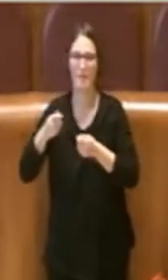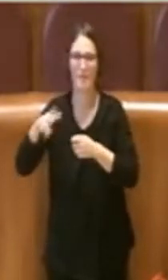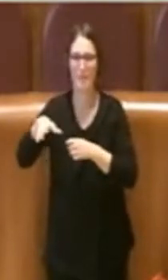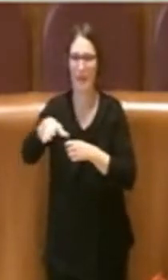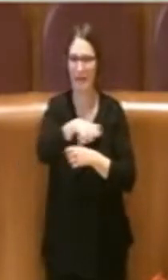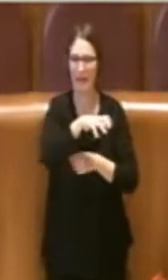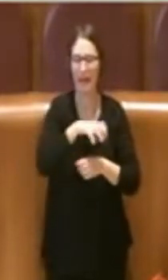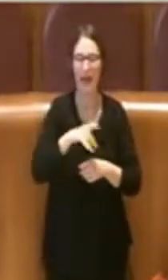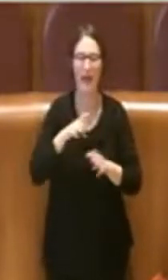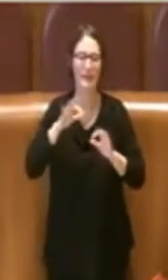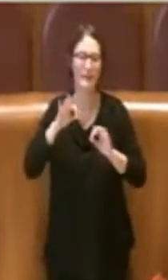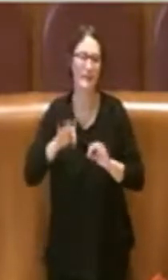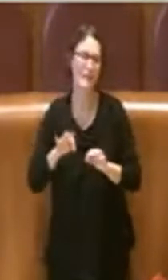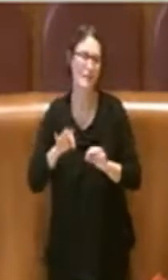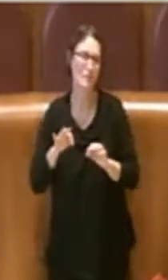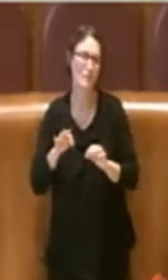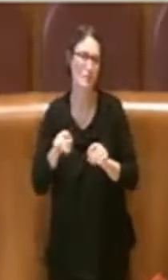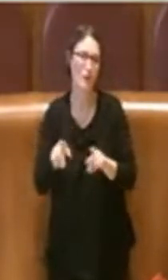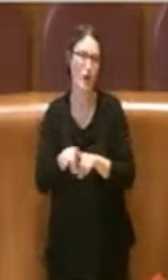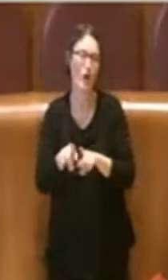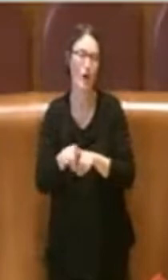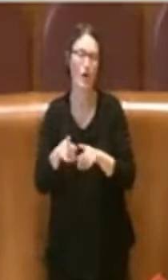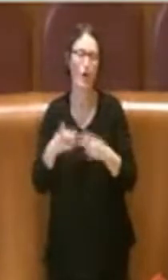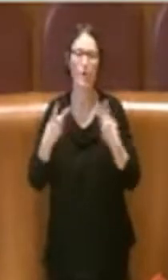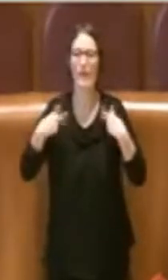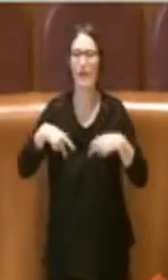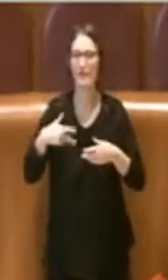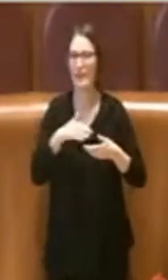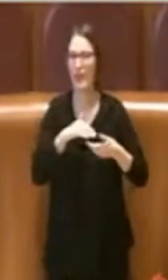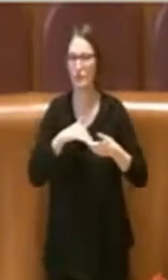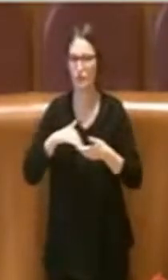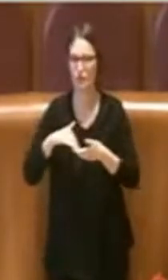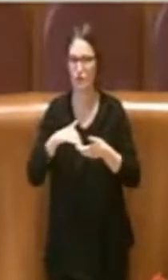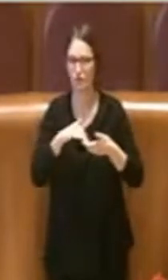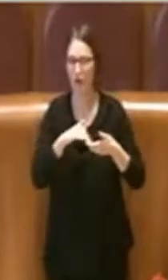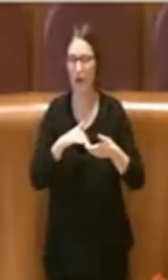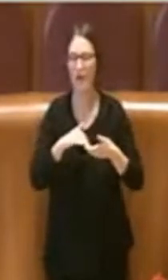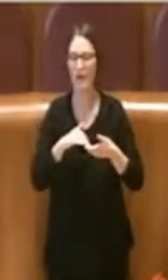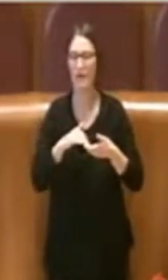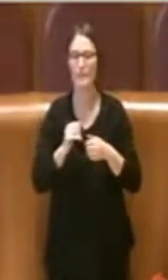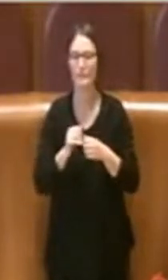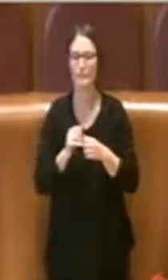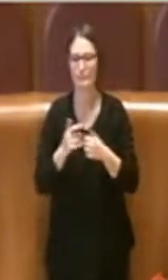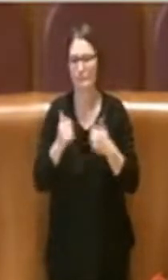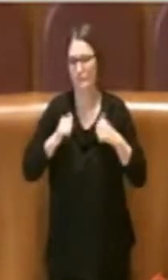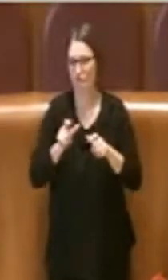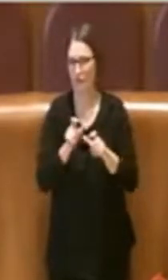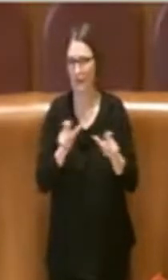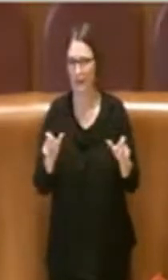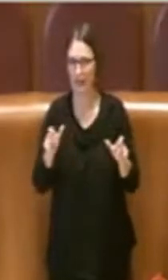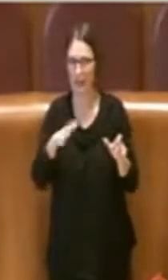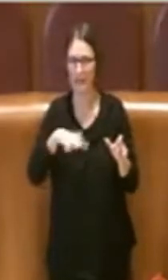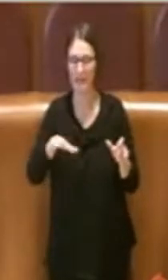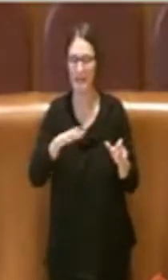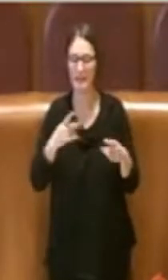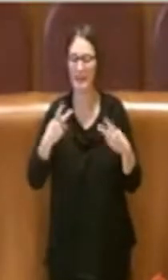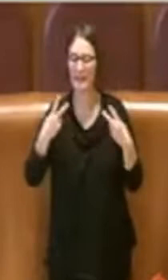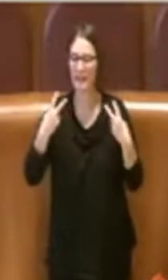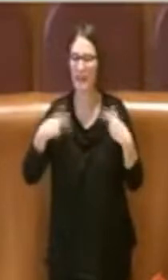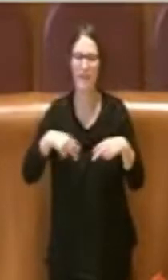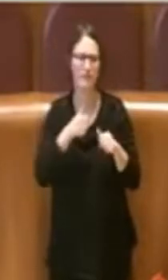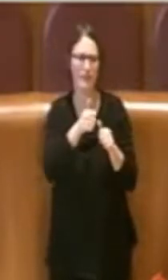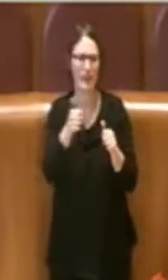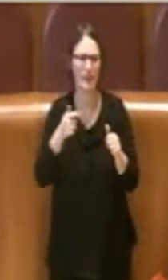vita non solo commerciale ma anche sociale della maggior parte dei cittadini. Tutti noi nella nostra vita ci siamo